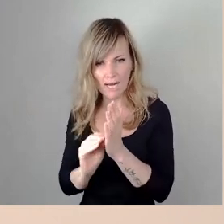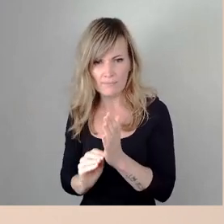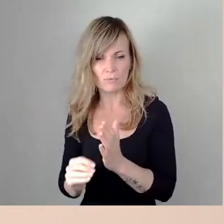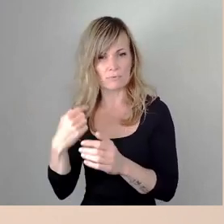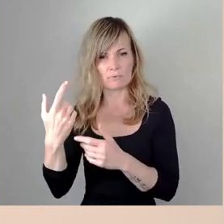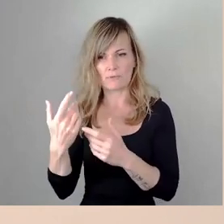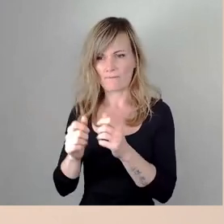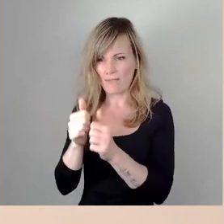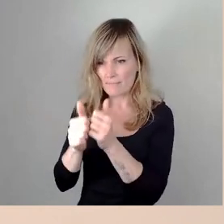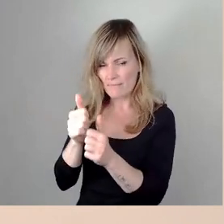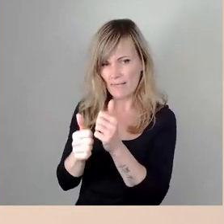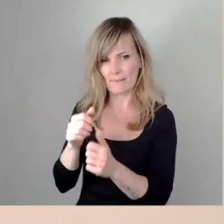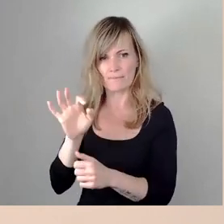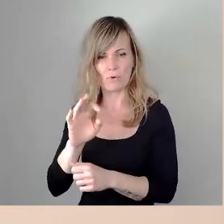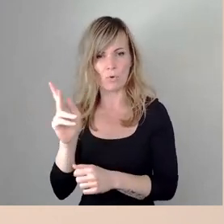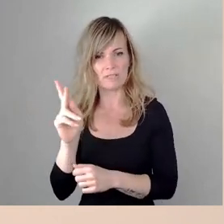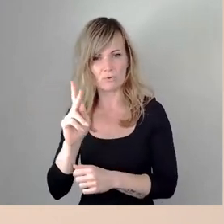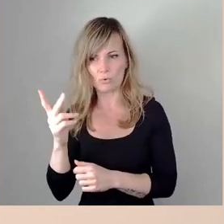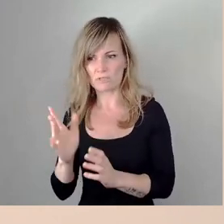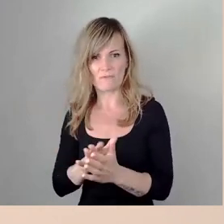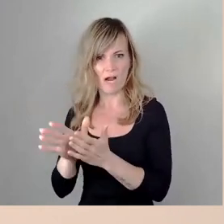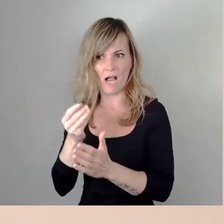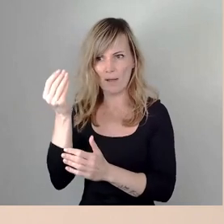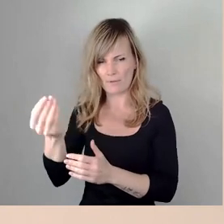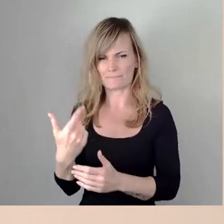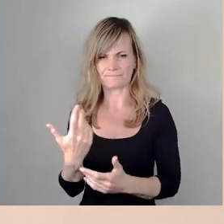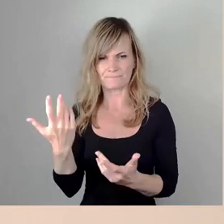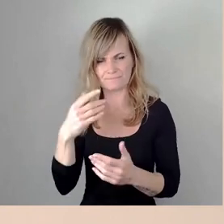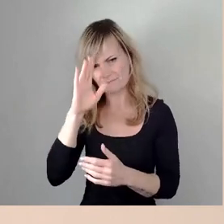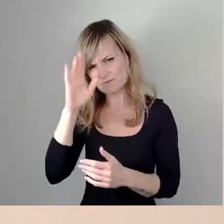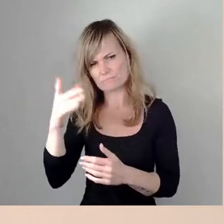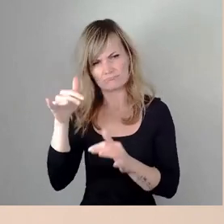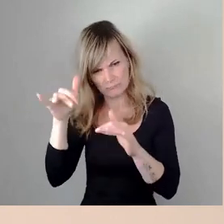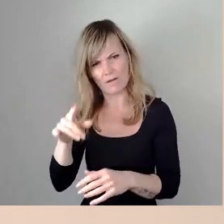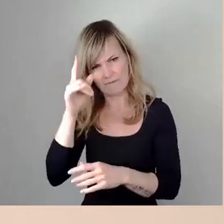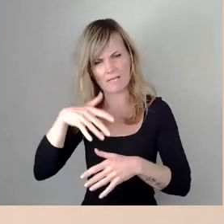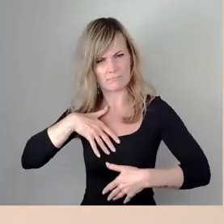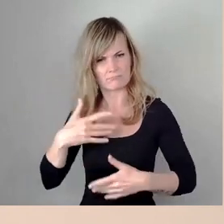Wettbewerb für eine Konzessionsvergabe gehen auch das ist aus meiner Sicht weit hergeholt